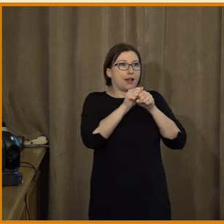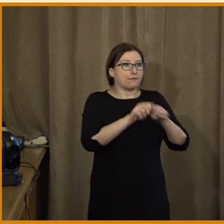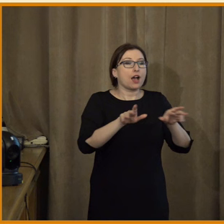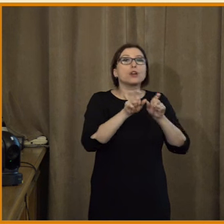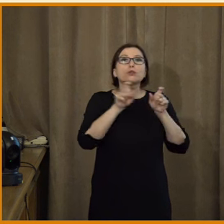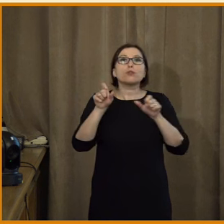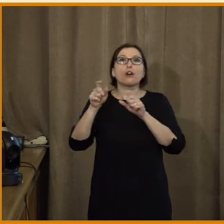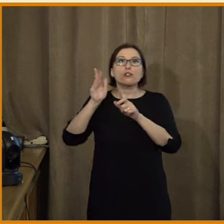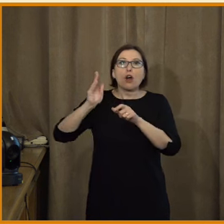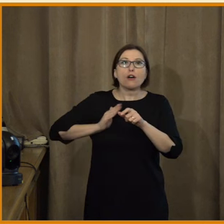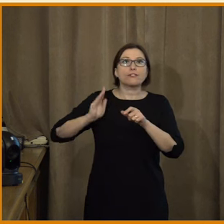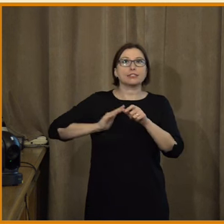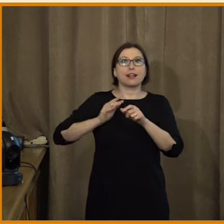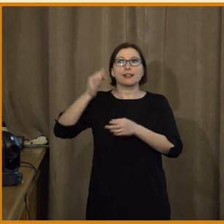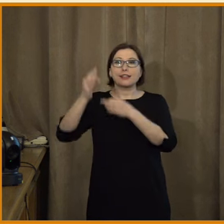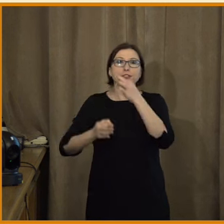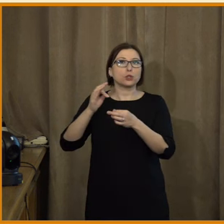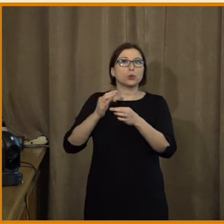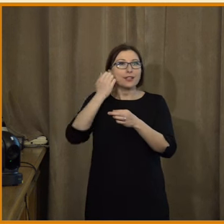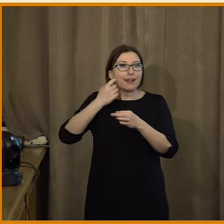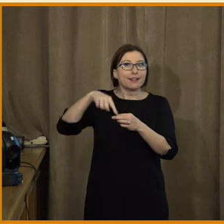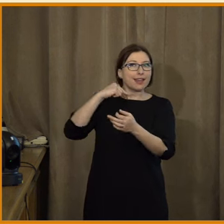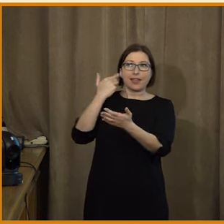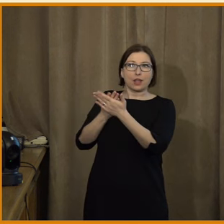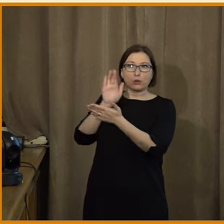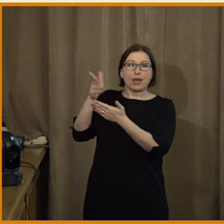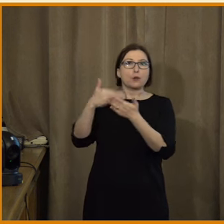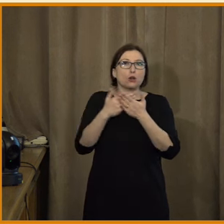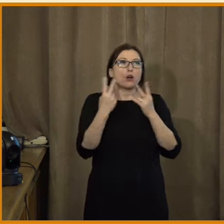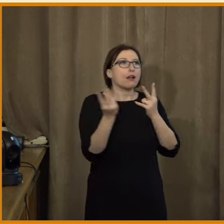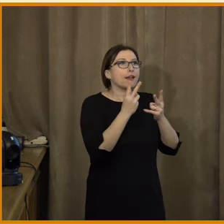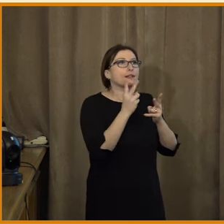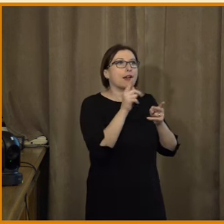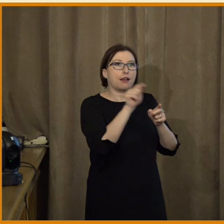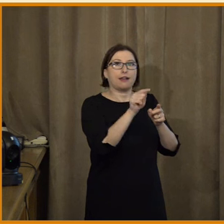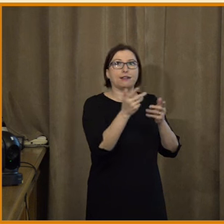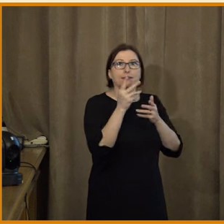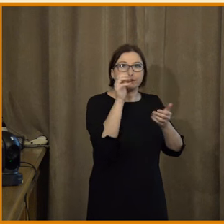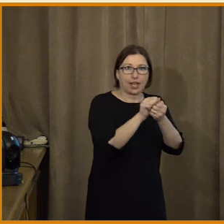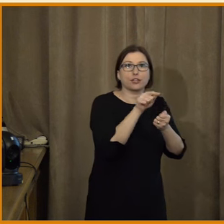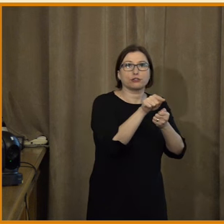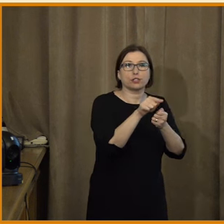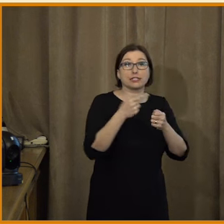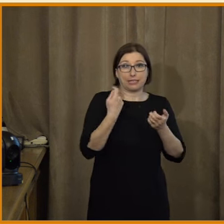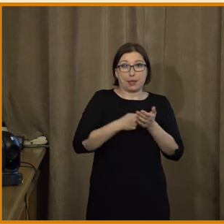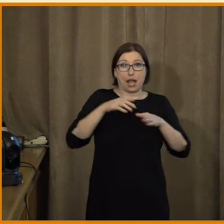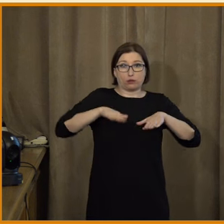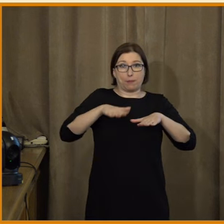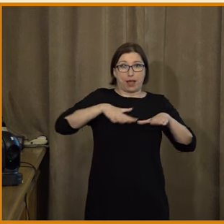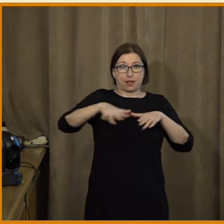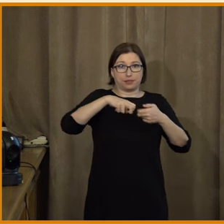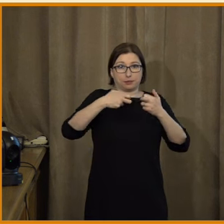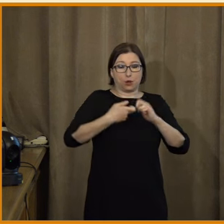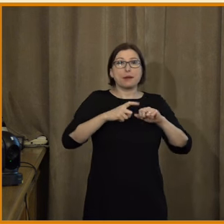klesá důvěra v ty oficiální instituce a v ty oficiální zdroje, což já vnímám jako náš domácí problém, anebo jestli se